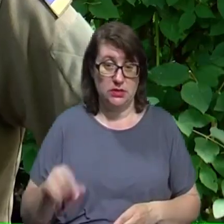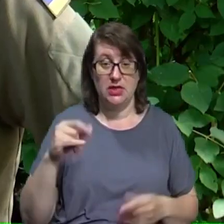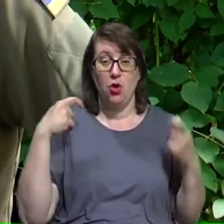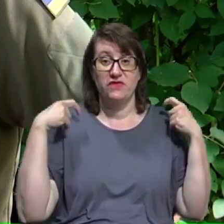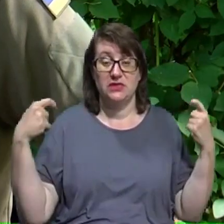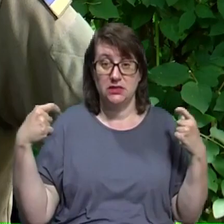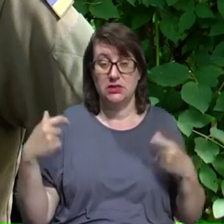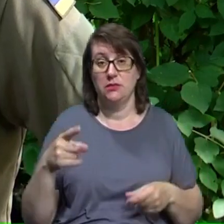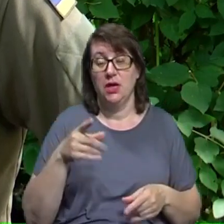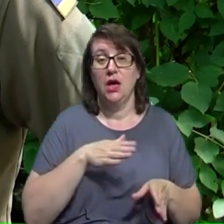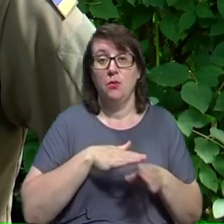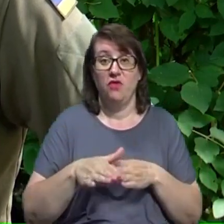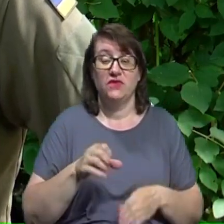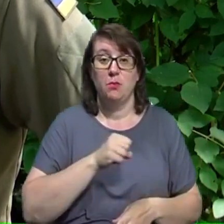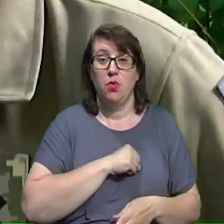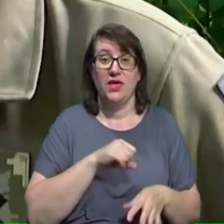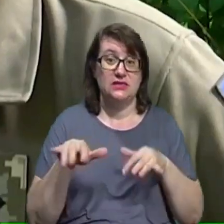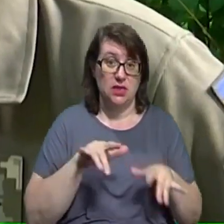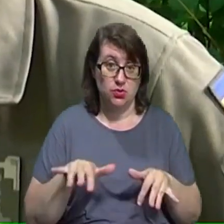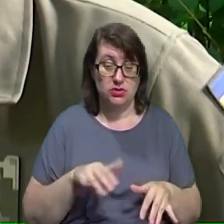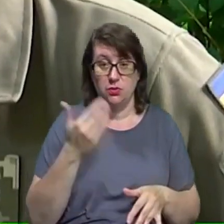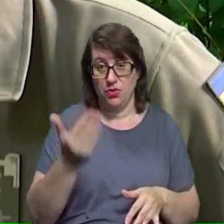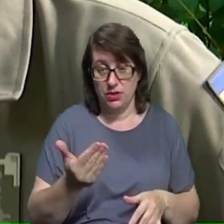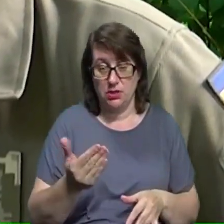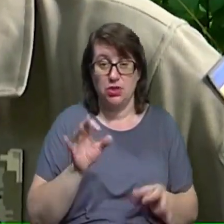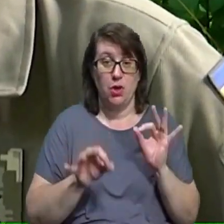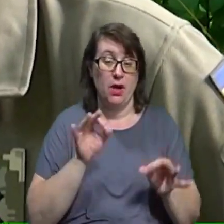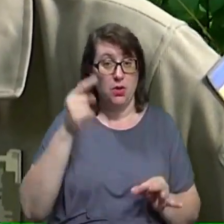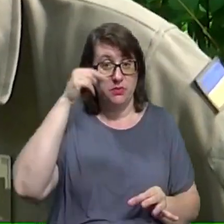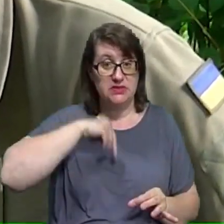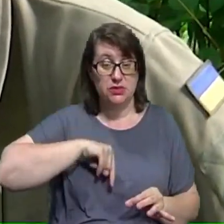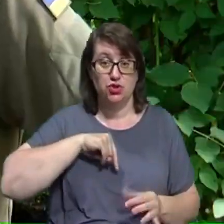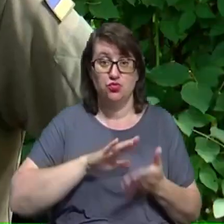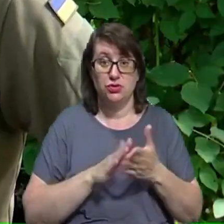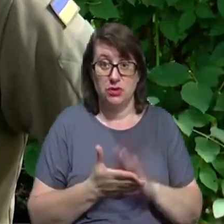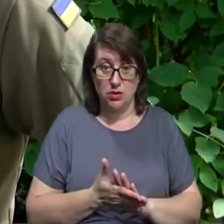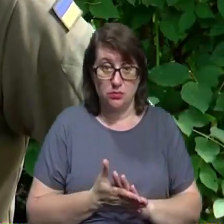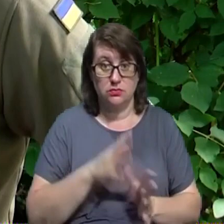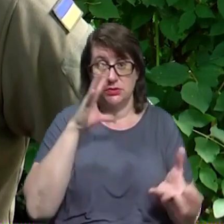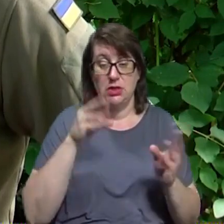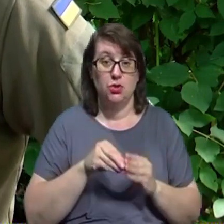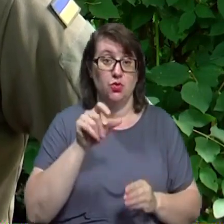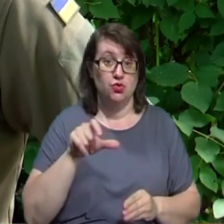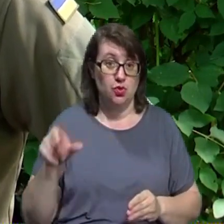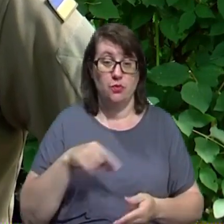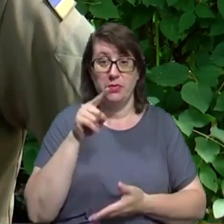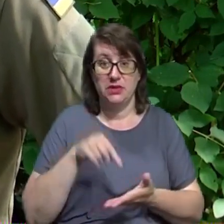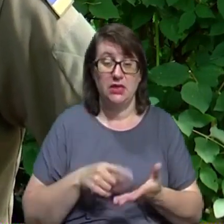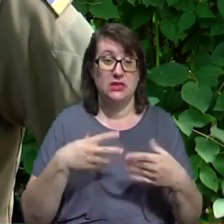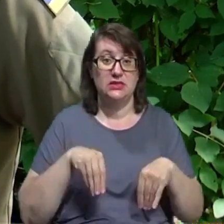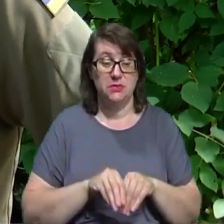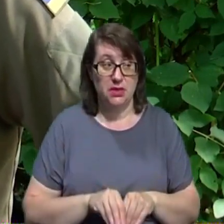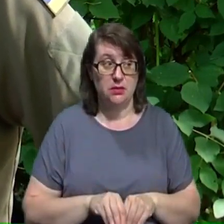бойоздатності, по їх нормальному психічному стану загальнолюдському. Питання з сім'єю, питання